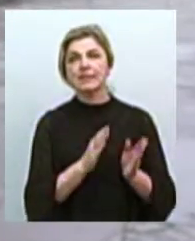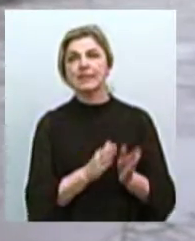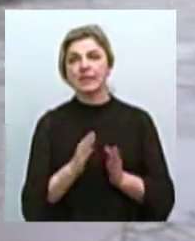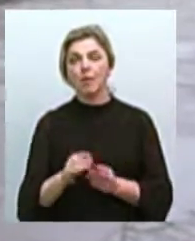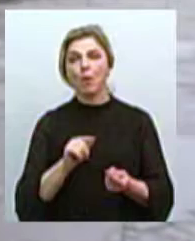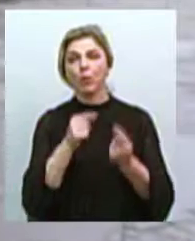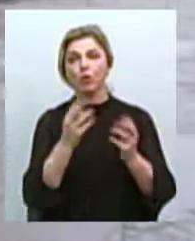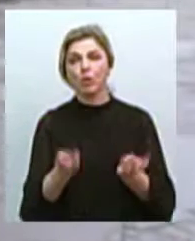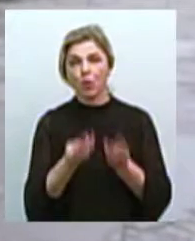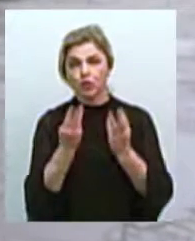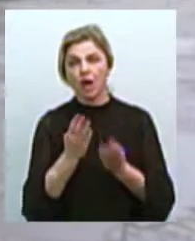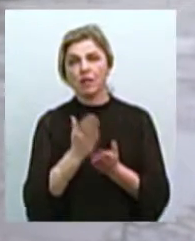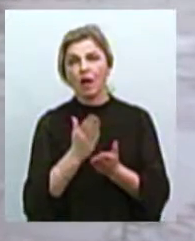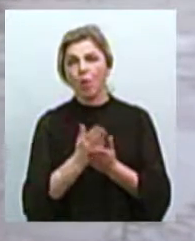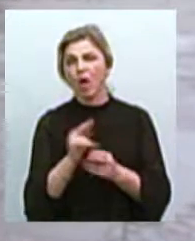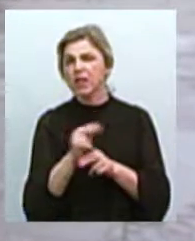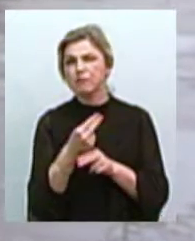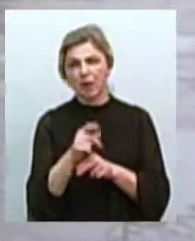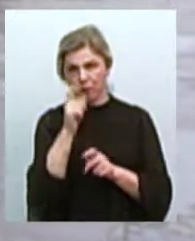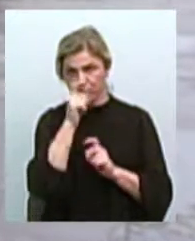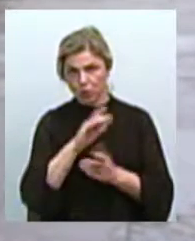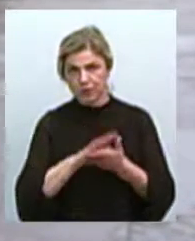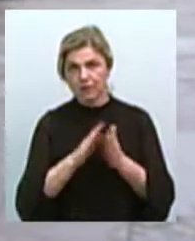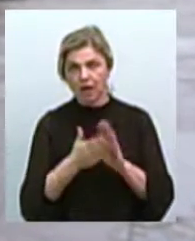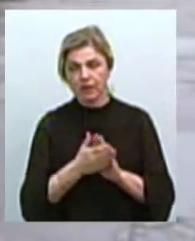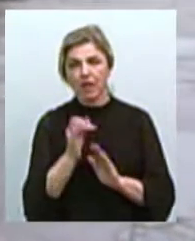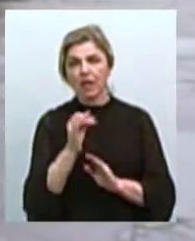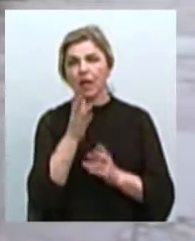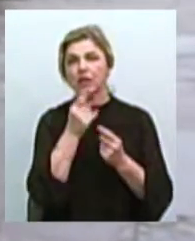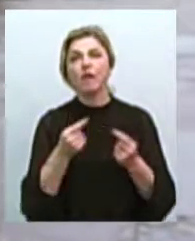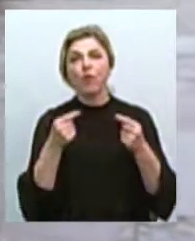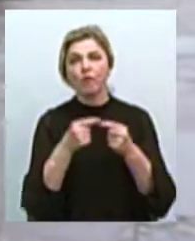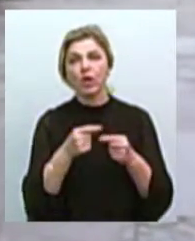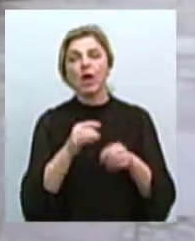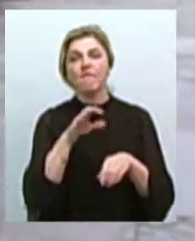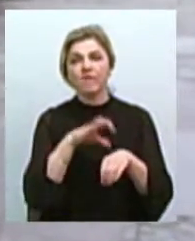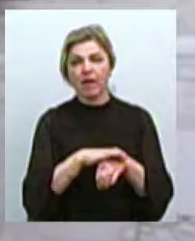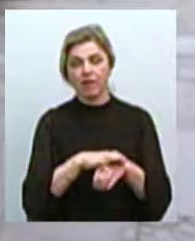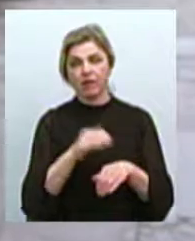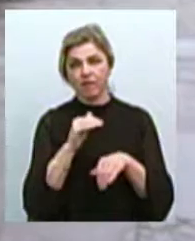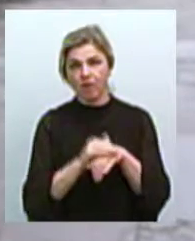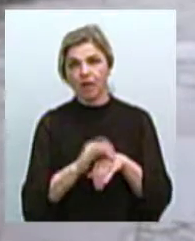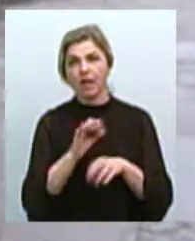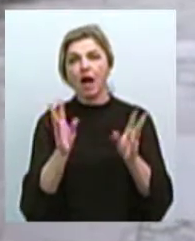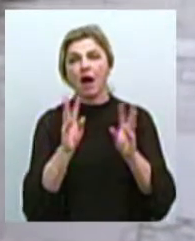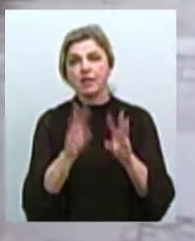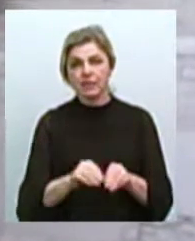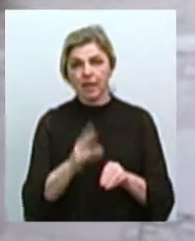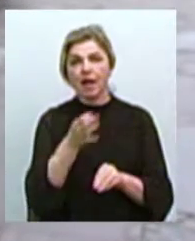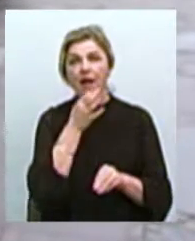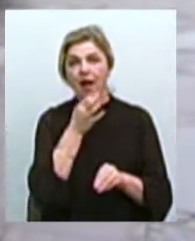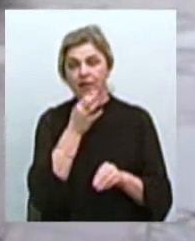знаходиться у несправному стані та не виконала свої функції щодо вчасного виявлення факторів горіння, їх гасіння на ранніх стадіях та